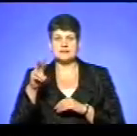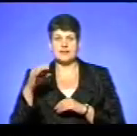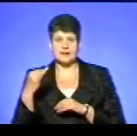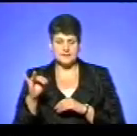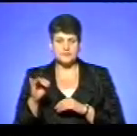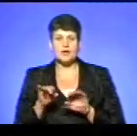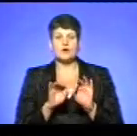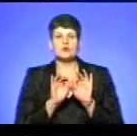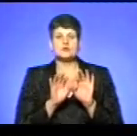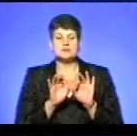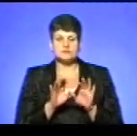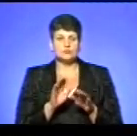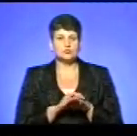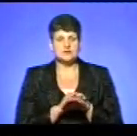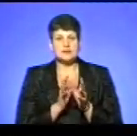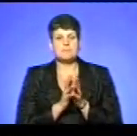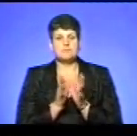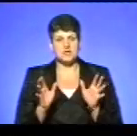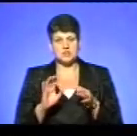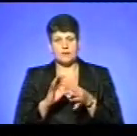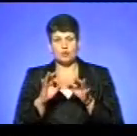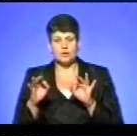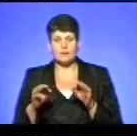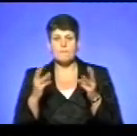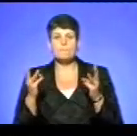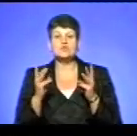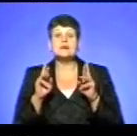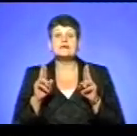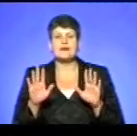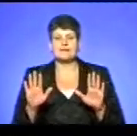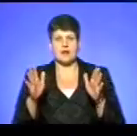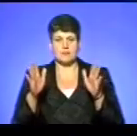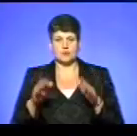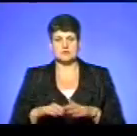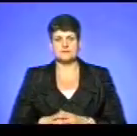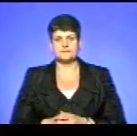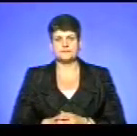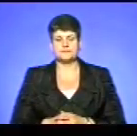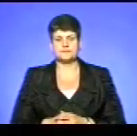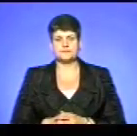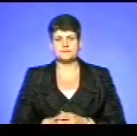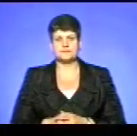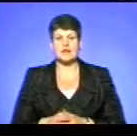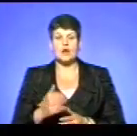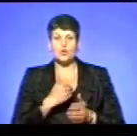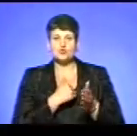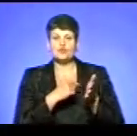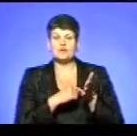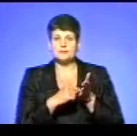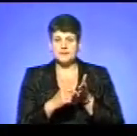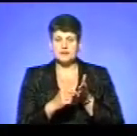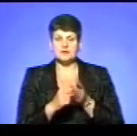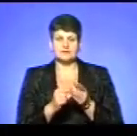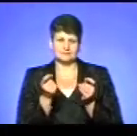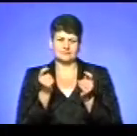пане Вікторе, хочемо дізнатися більше подробиць, пожежі, як це трапилося. Хочу відмітити таку маленьку